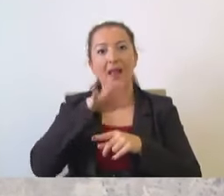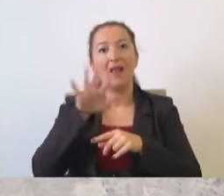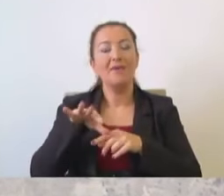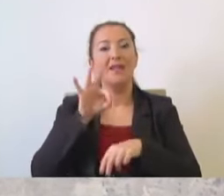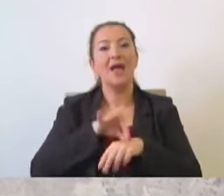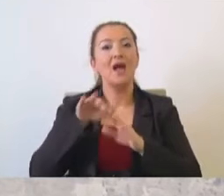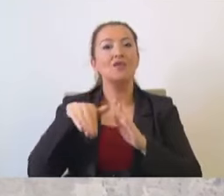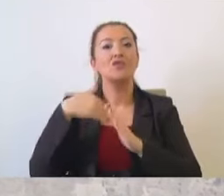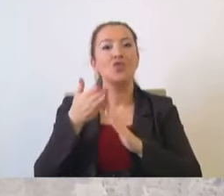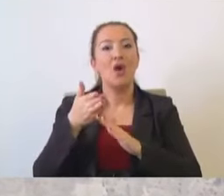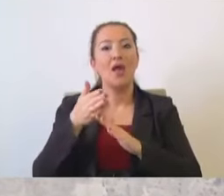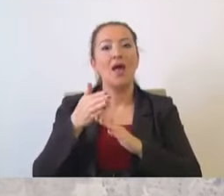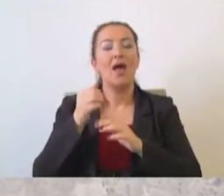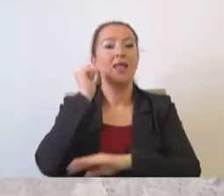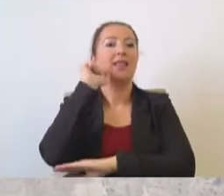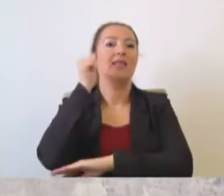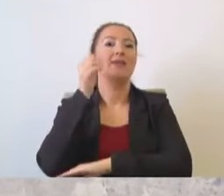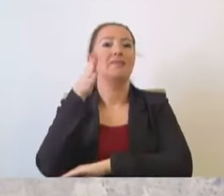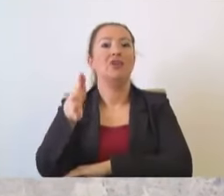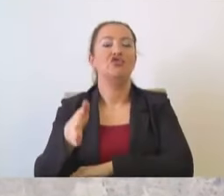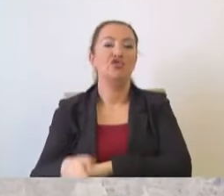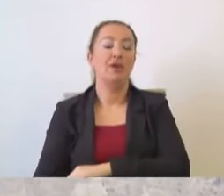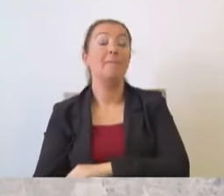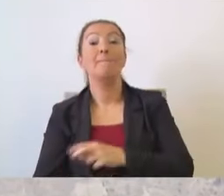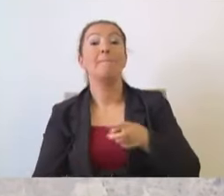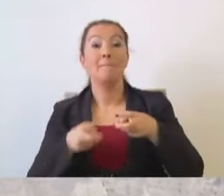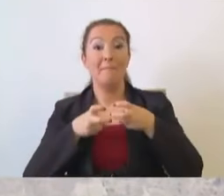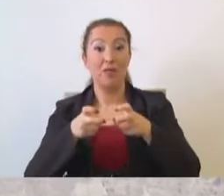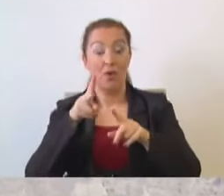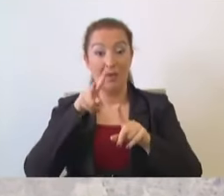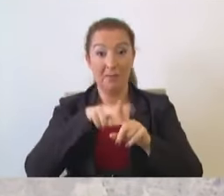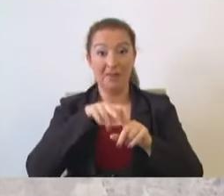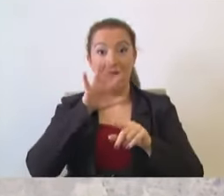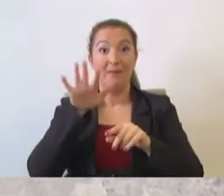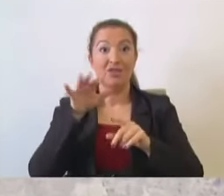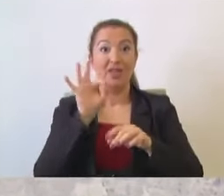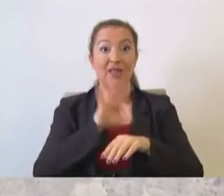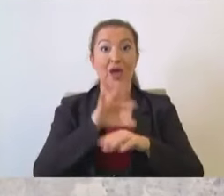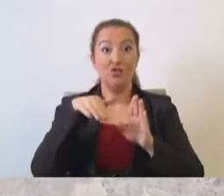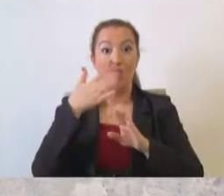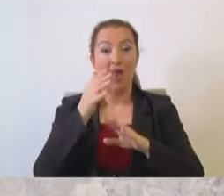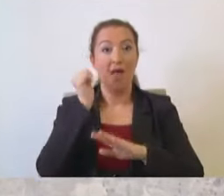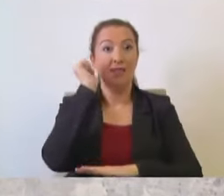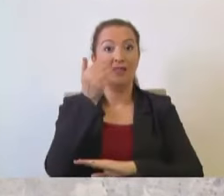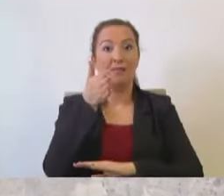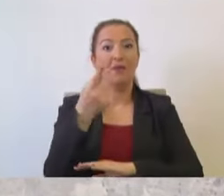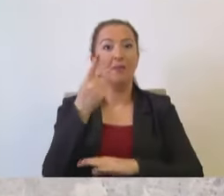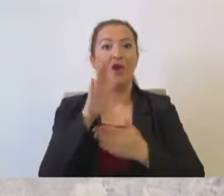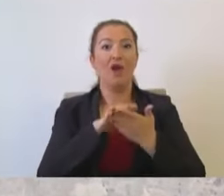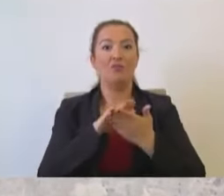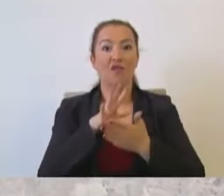dakika sonra Taksim'de olacak. Metroya binip 55 dakika sonra Taksim'de olan bir